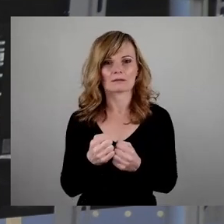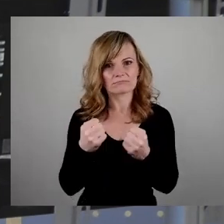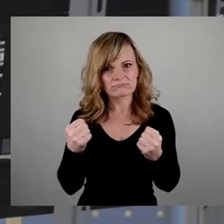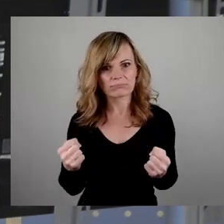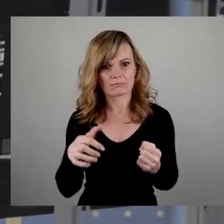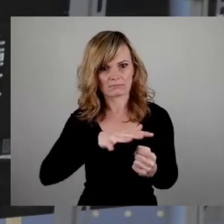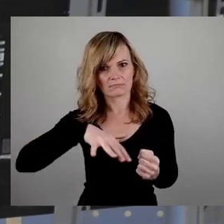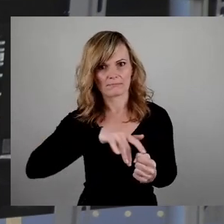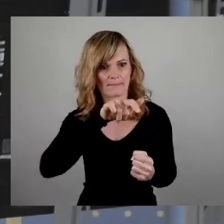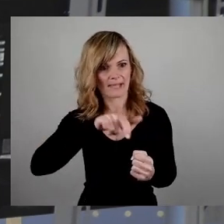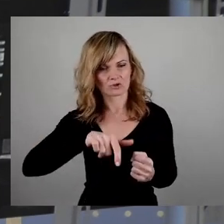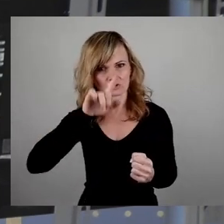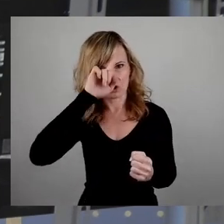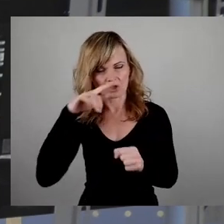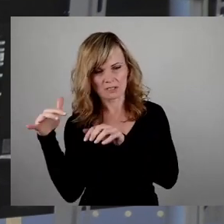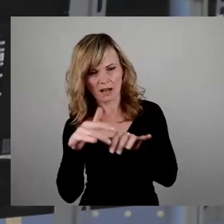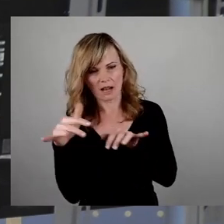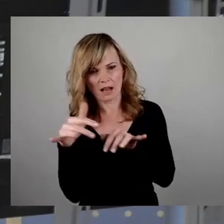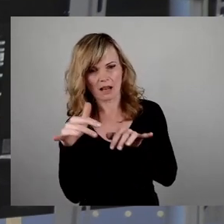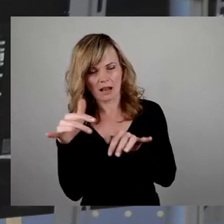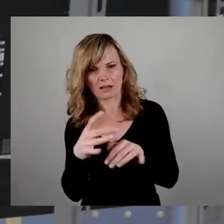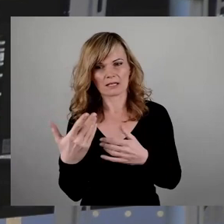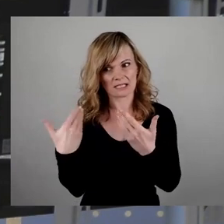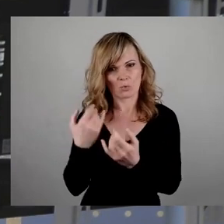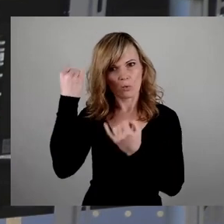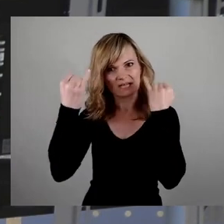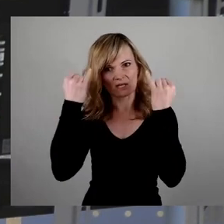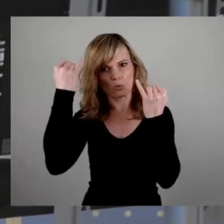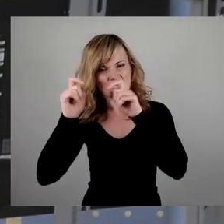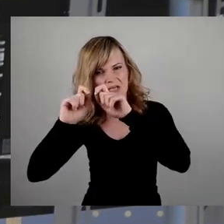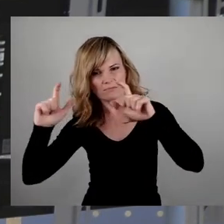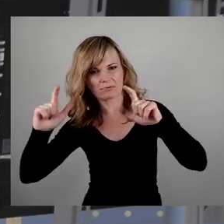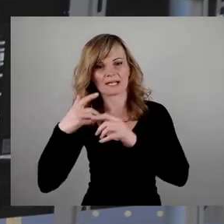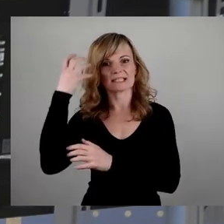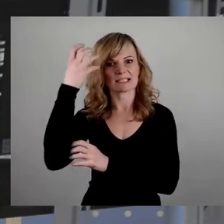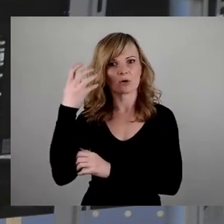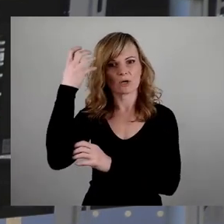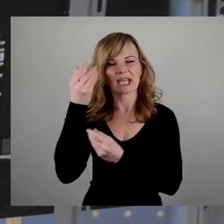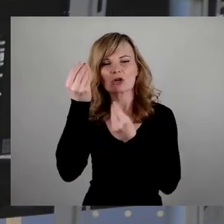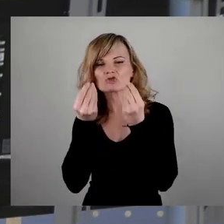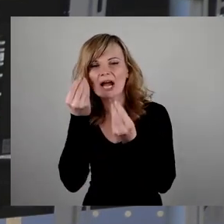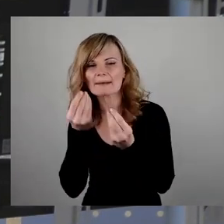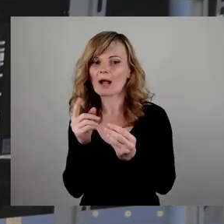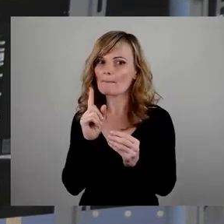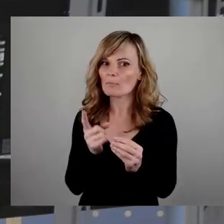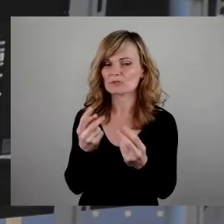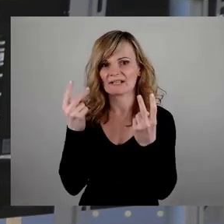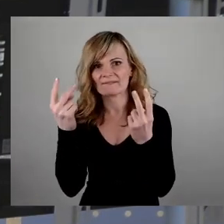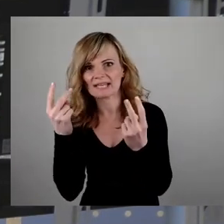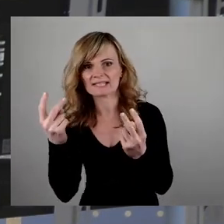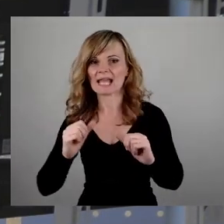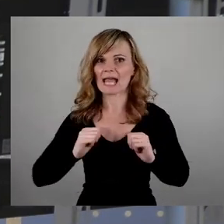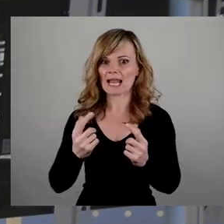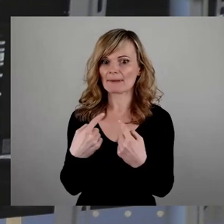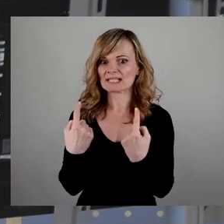ihrer Ideologie der Überlegenheit der Deutschen, von der Theorie der scheinbaren Notwendigkeit, Lebensraum im Osten